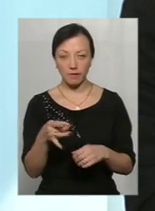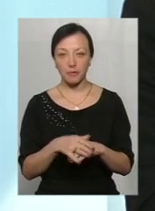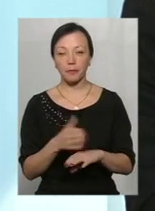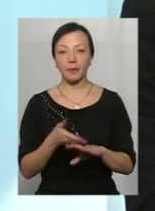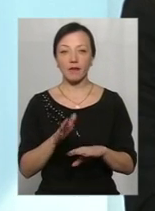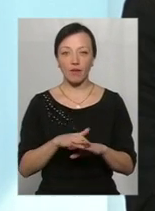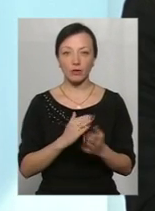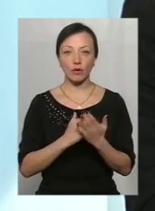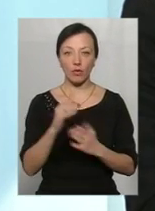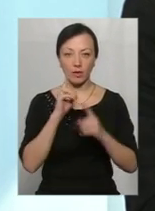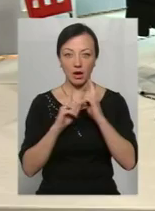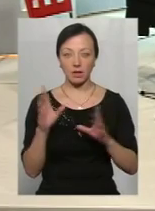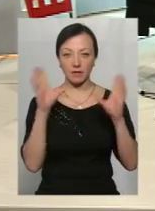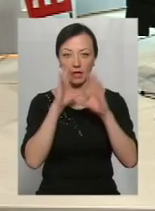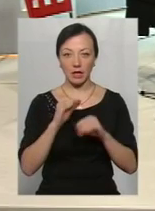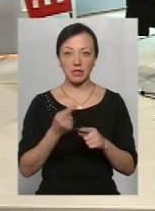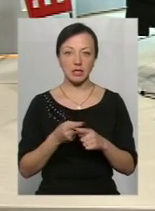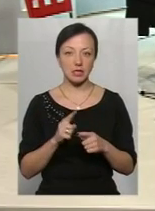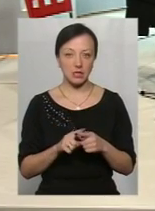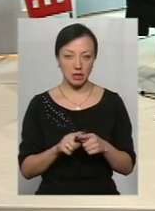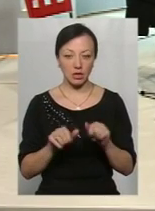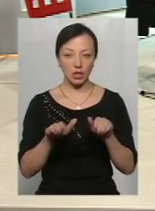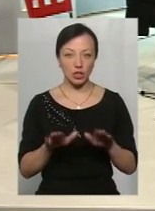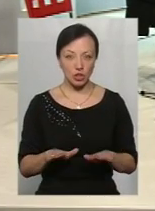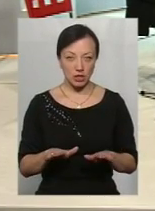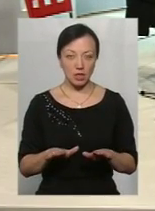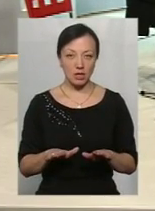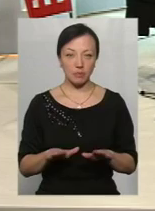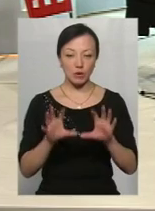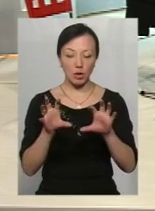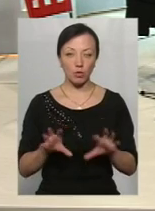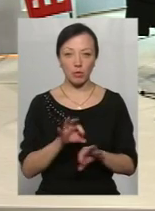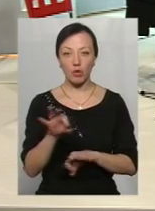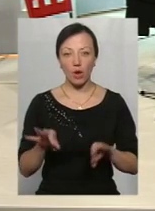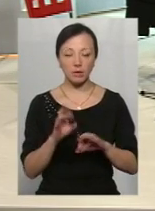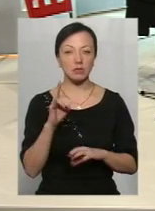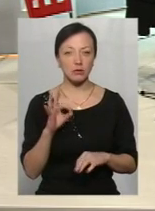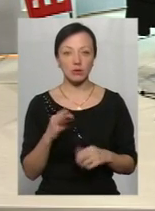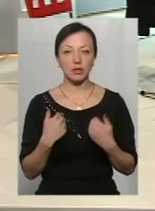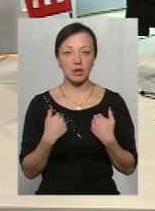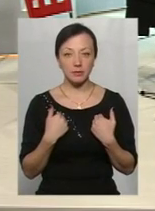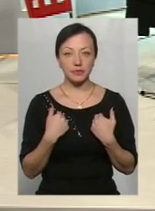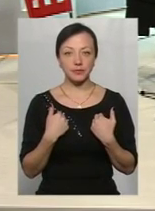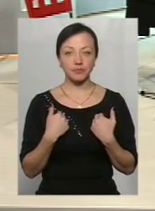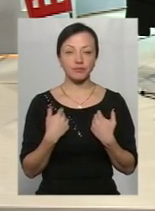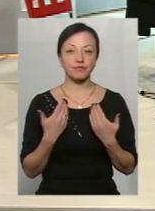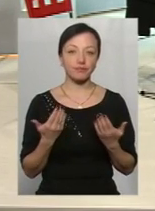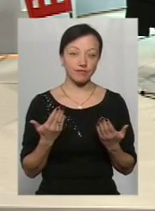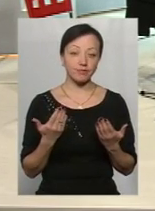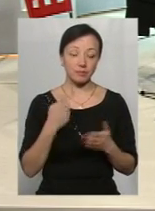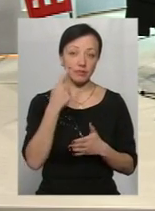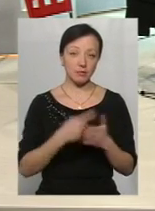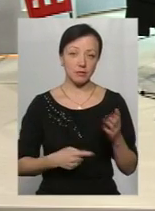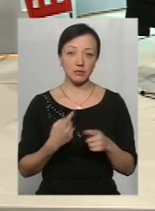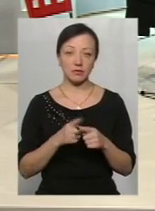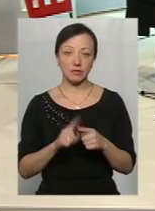Важко Верховної Раді дається рішення по цих законопроектах, але я так оптимістично дивлюся на